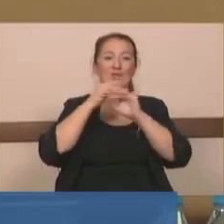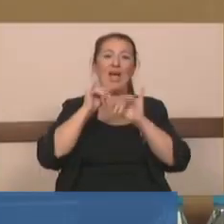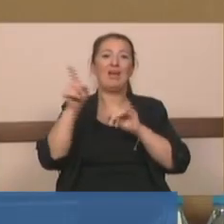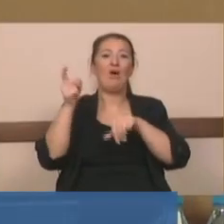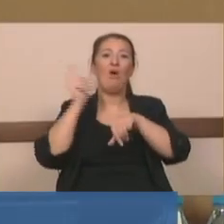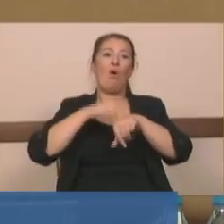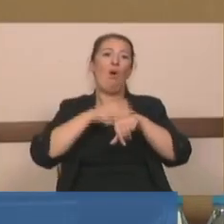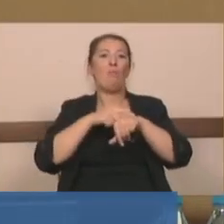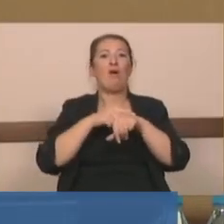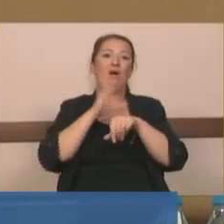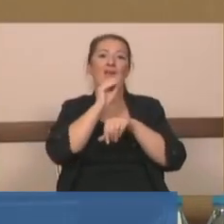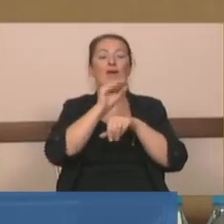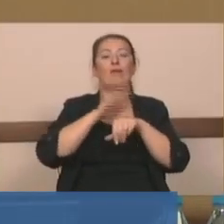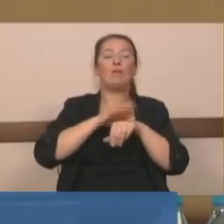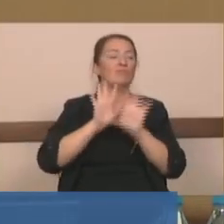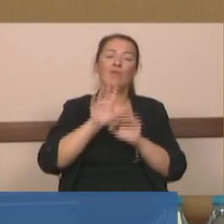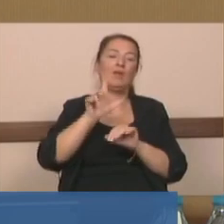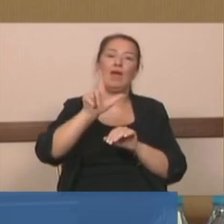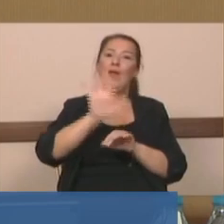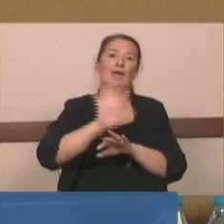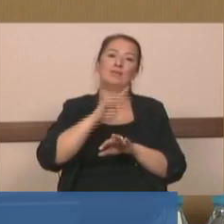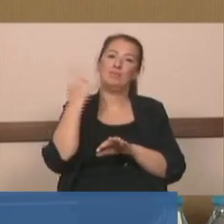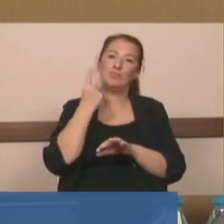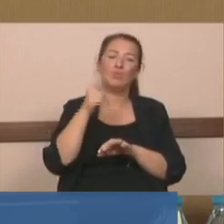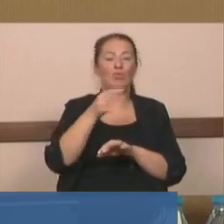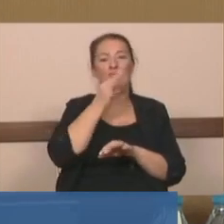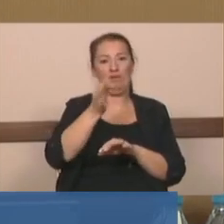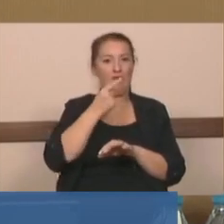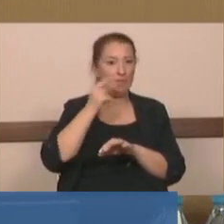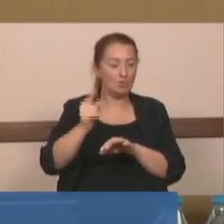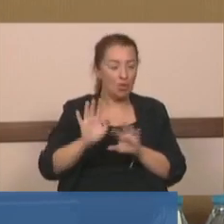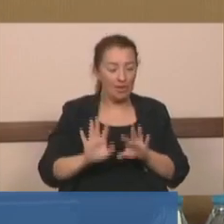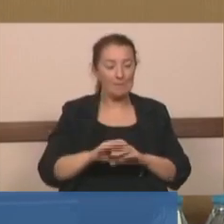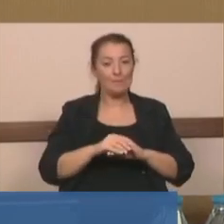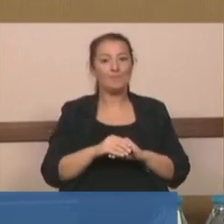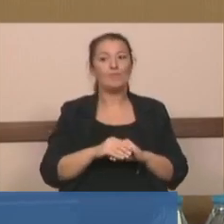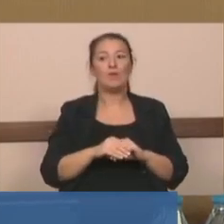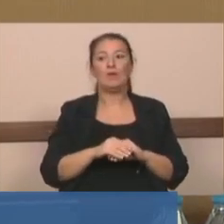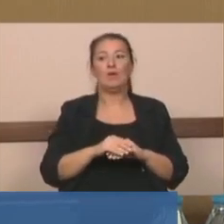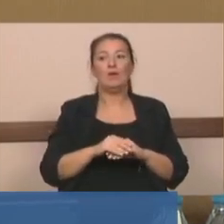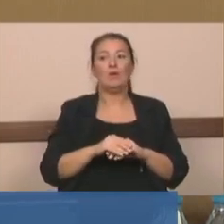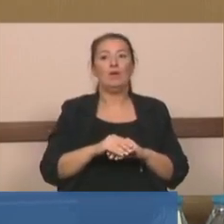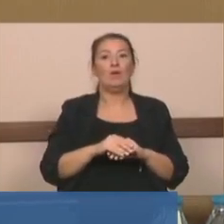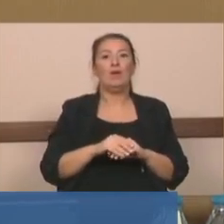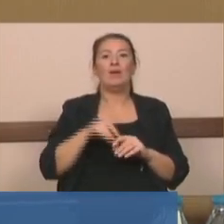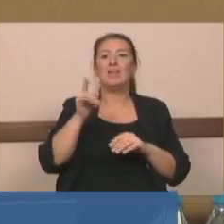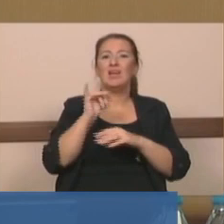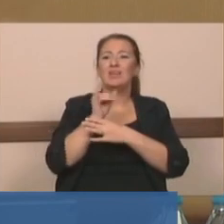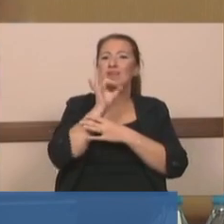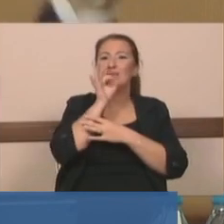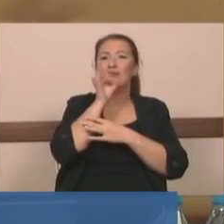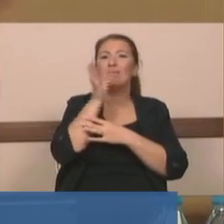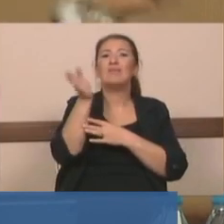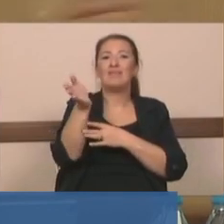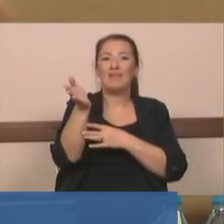diyecekti. Eee hiç gereksiz bir şeydi tavırdı, onu ifade edeyim. Eee ben zaten beceremediniz de çünkü çok